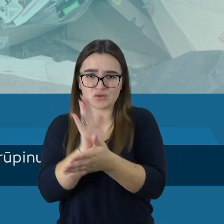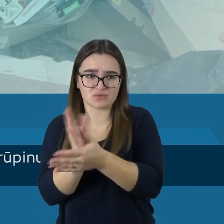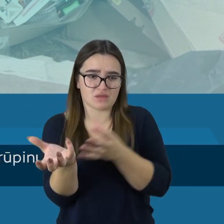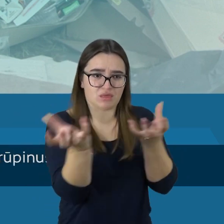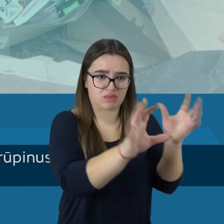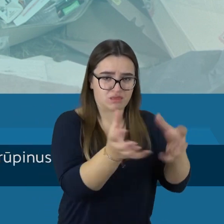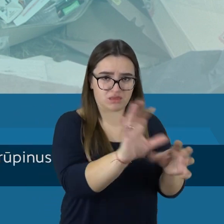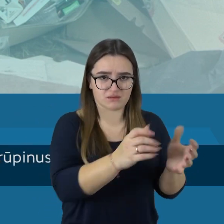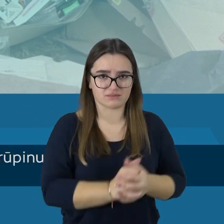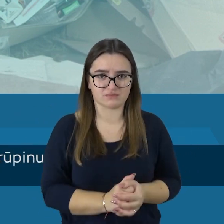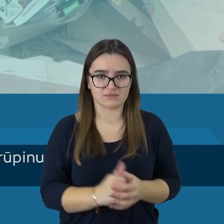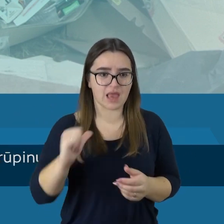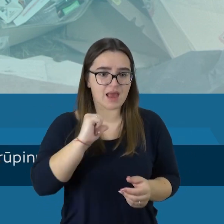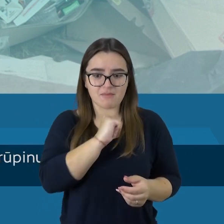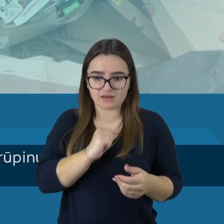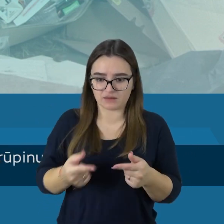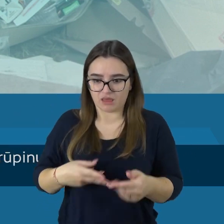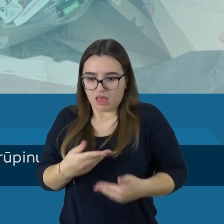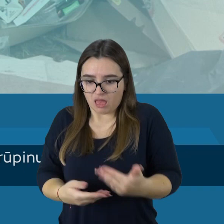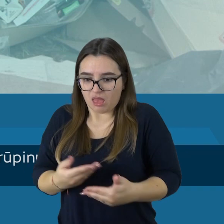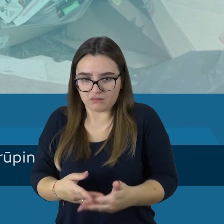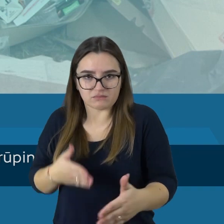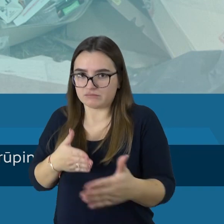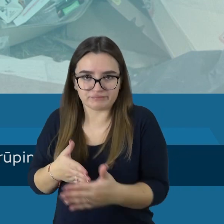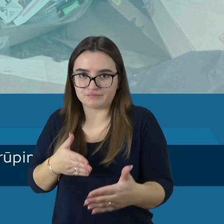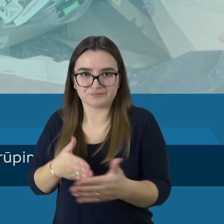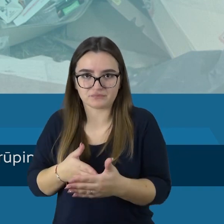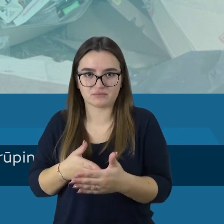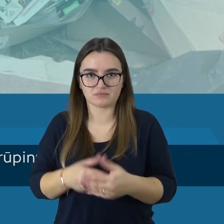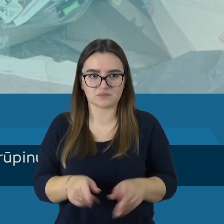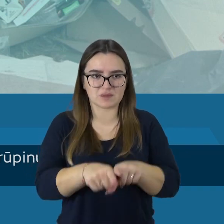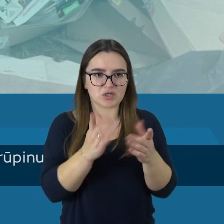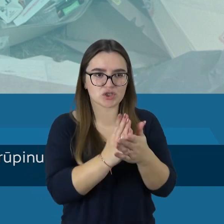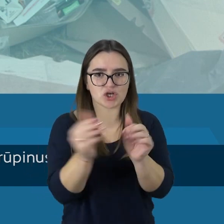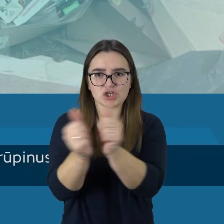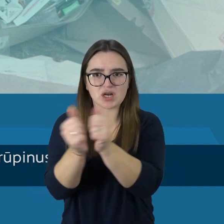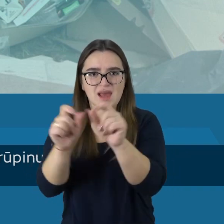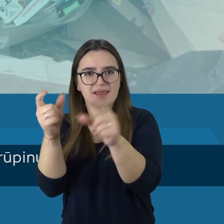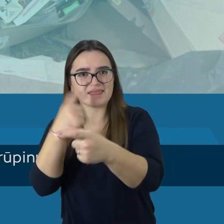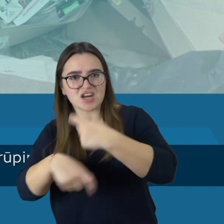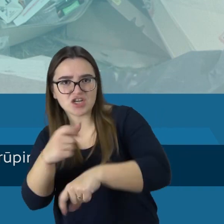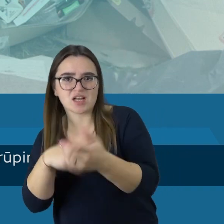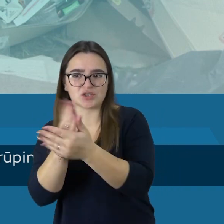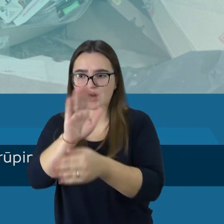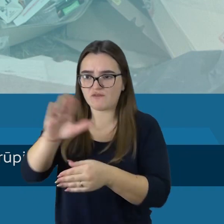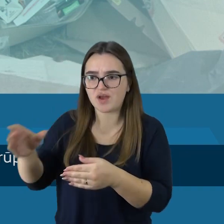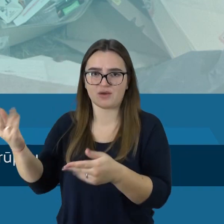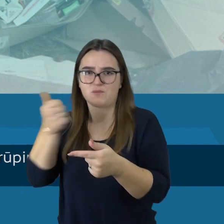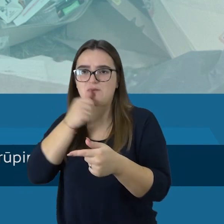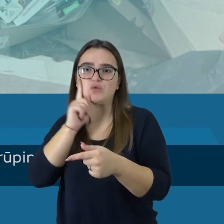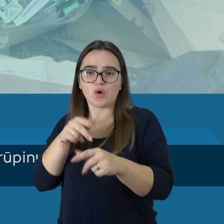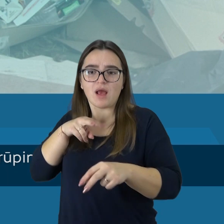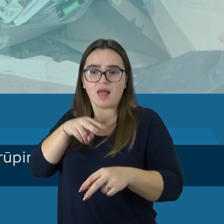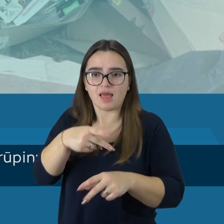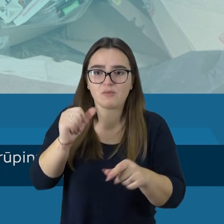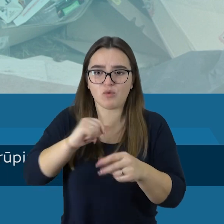tokio įgėjo, pirošalį gatvirt praeiti nebeįmanoma. Čia vaikšto vaikų daugtas želiai. Tiesiog gali